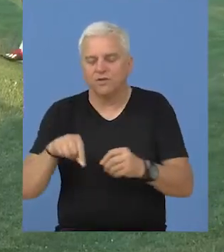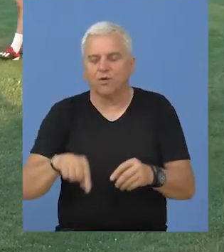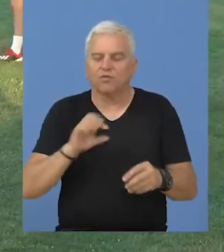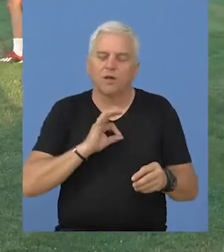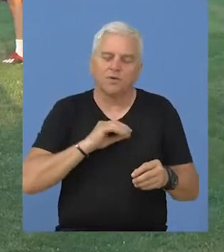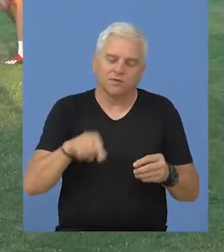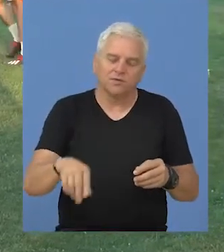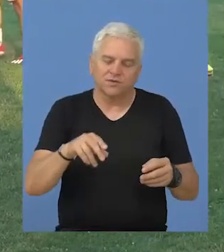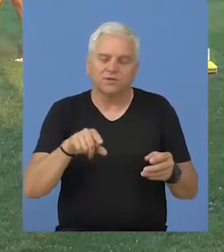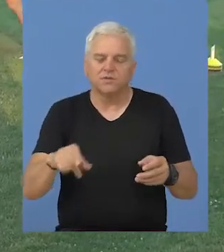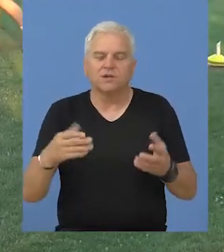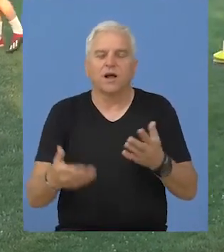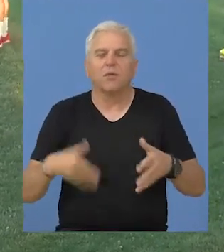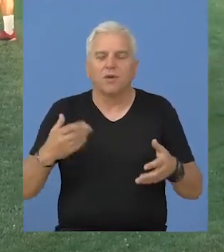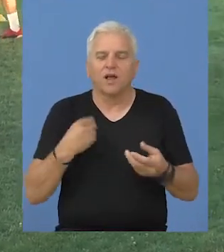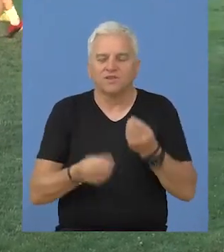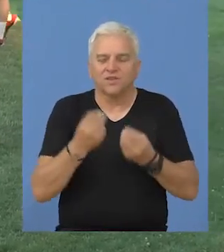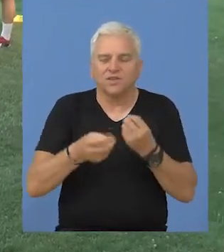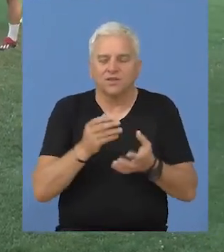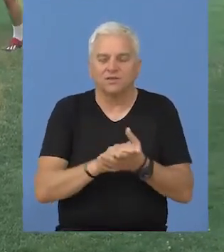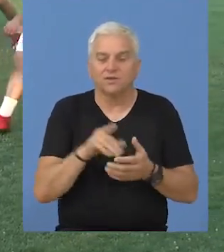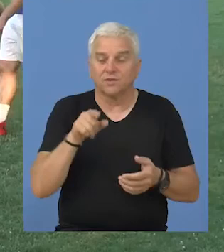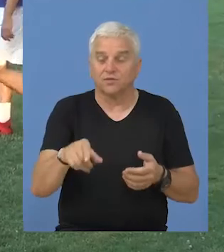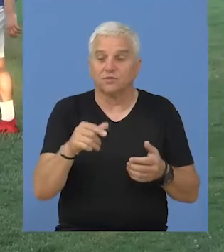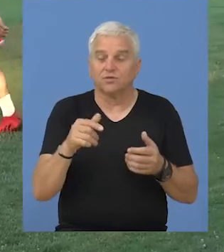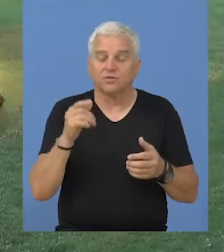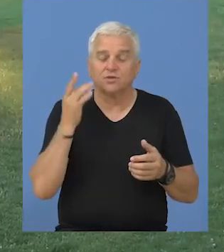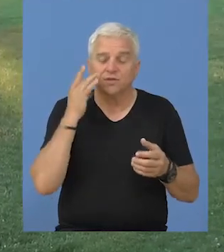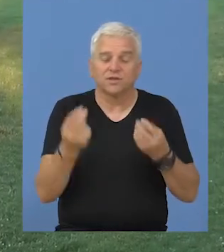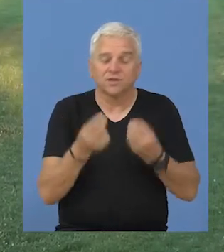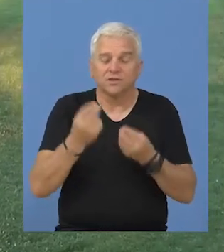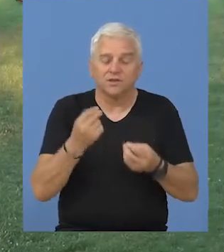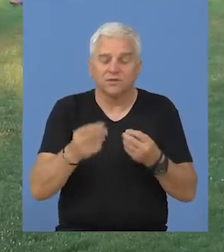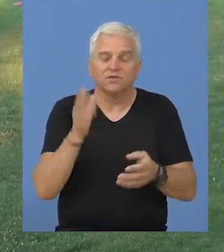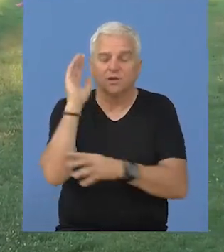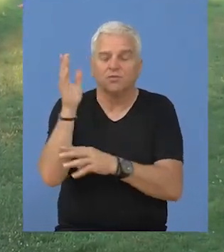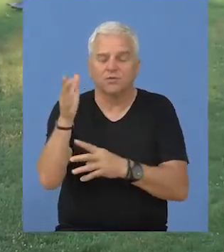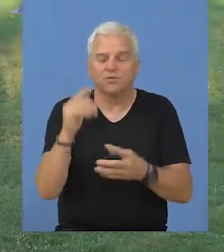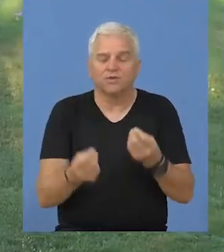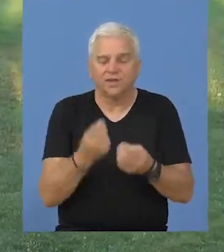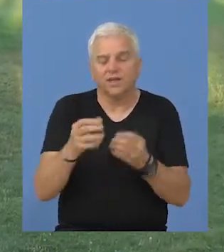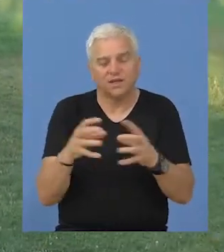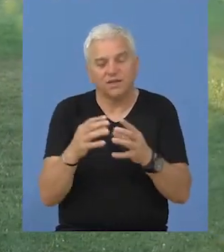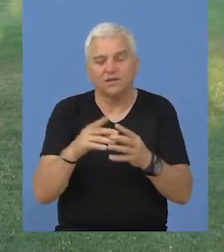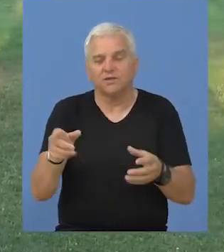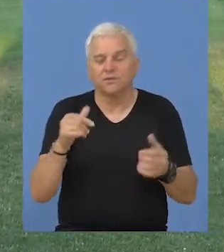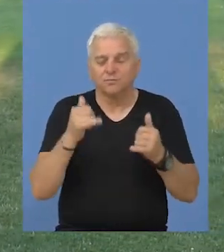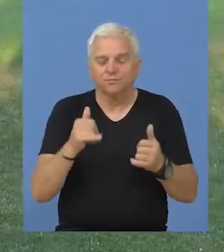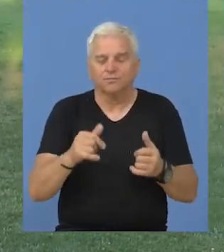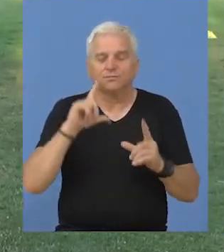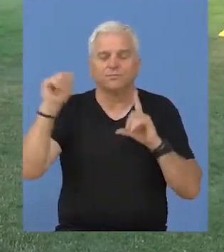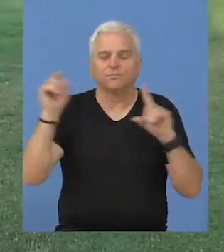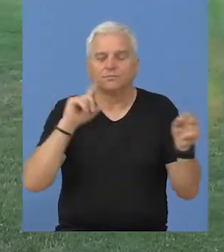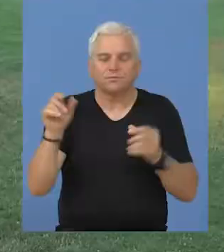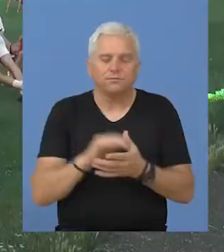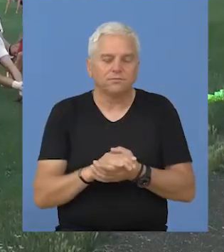njih ne ostane, da dovedemo ovde kod nas, iz naše opštine mlađe igrače, da ovde sazrevaju za budućnost, da, što